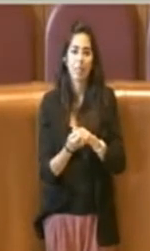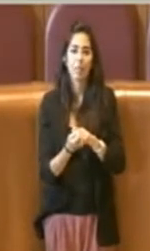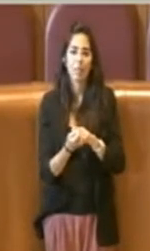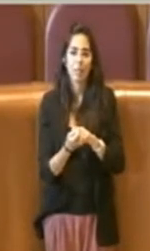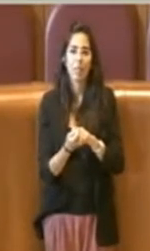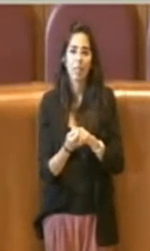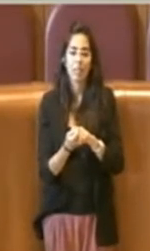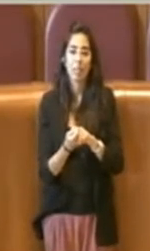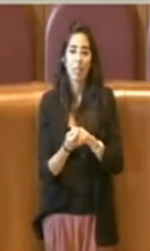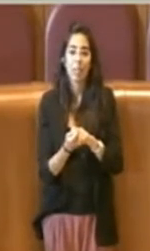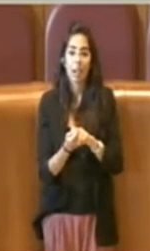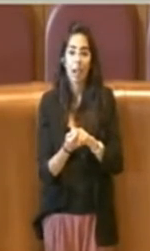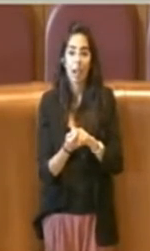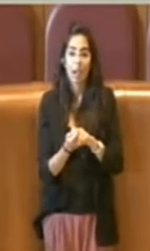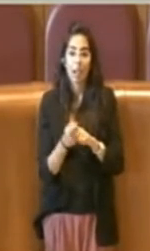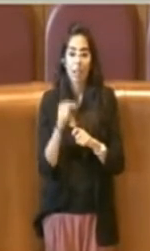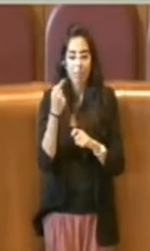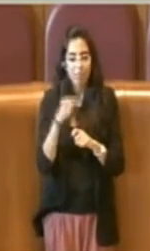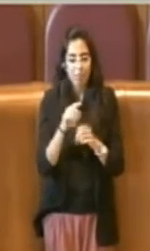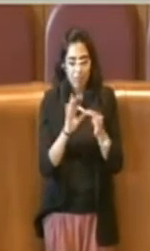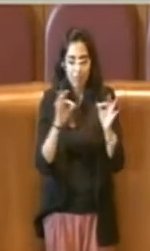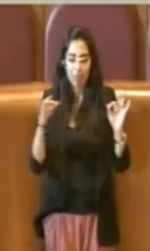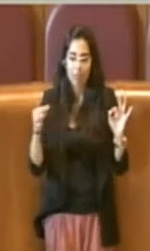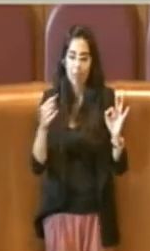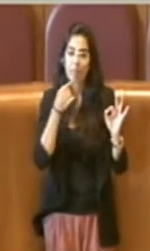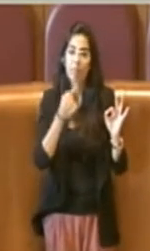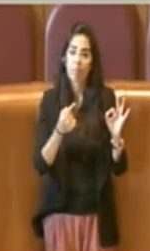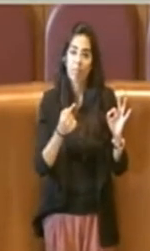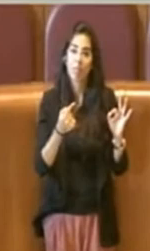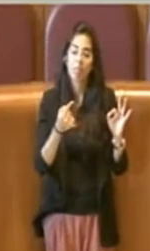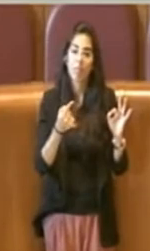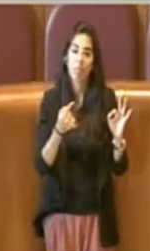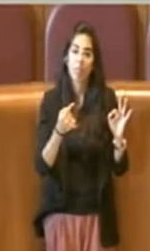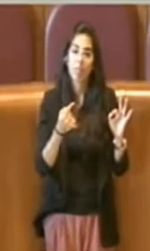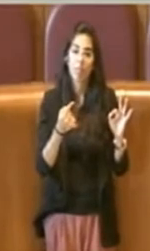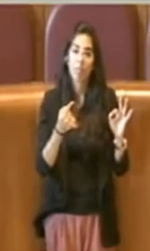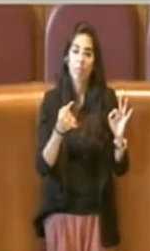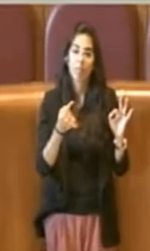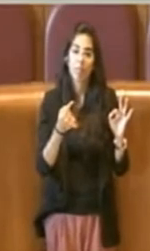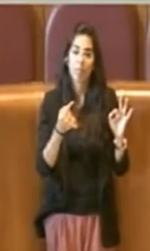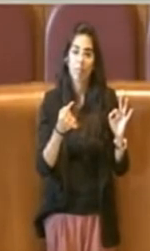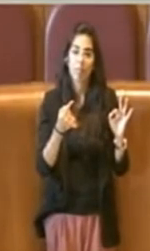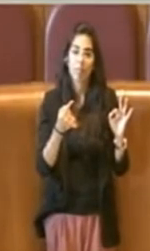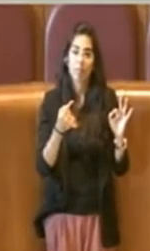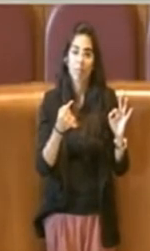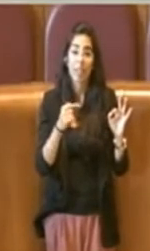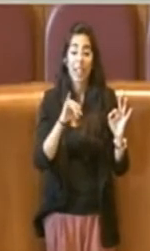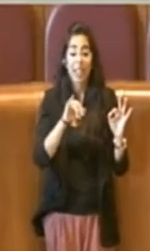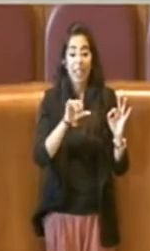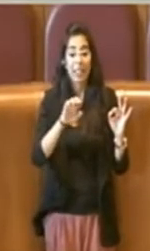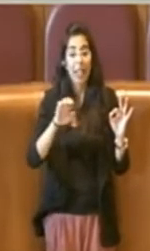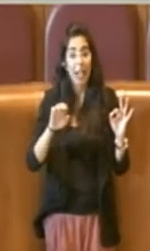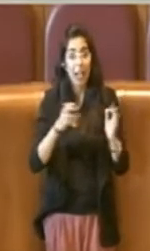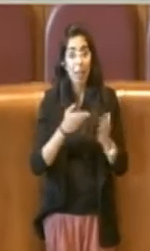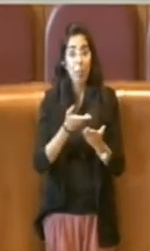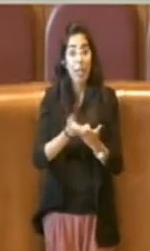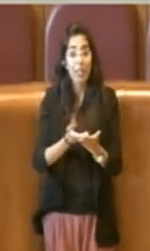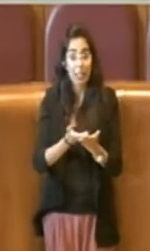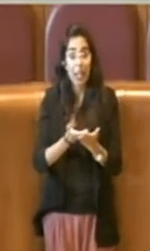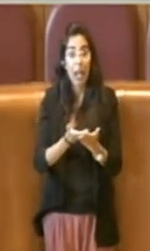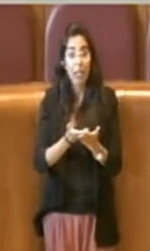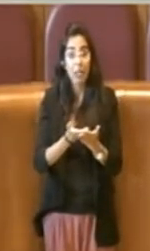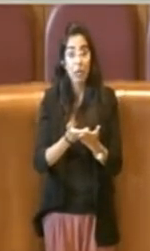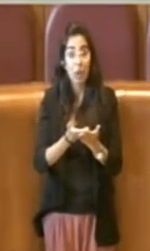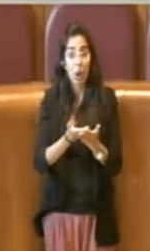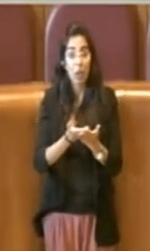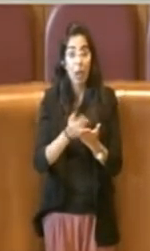passaggio in cui si dice che la presentazione dell'Isee è prevista dal